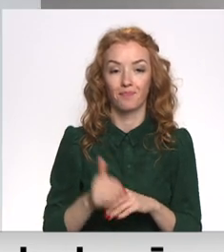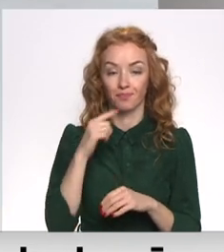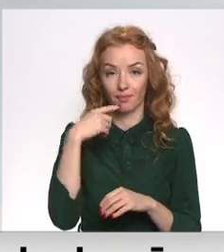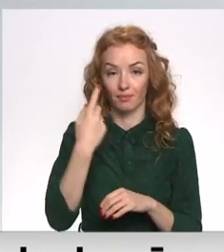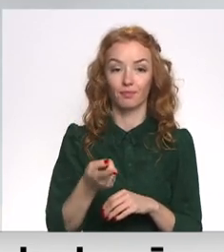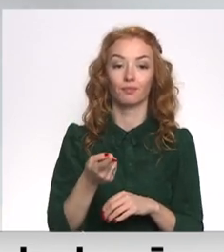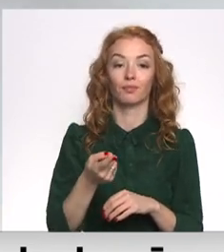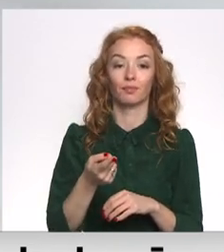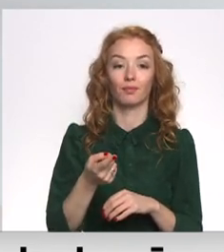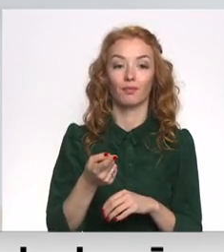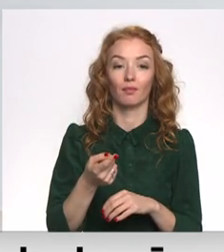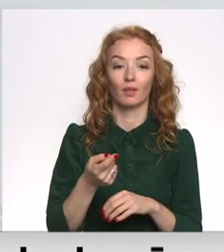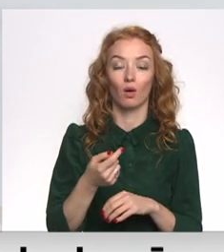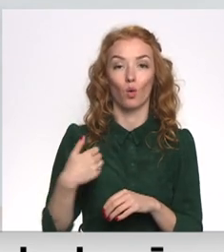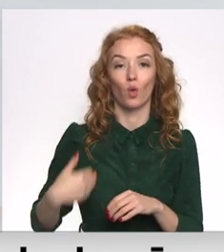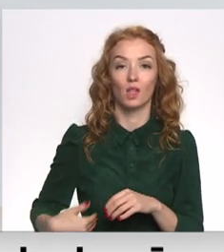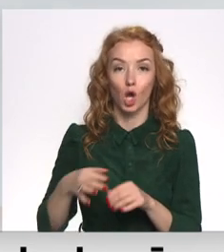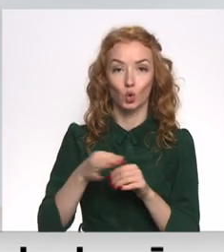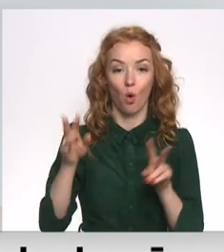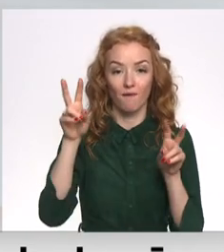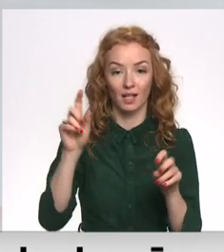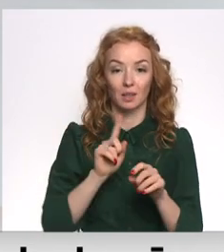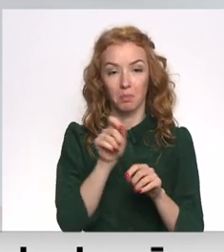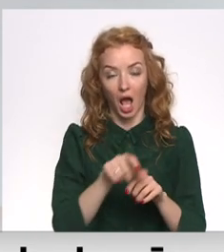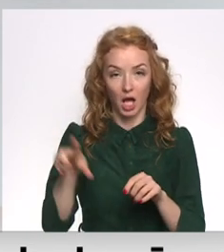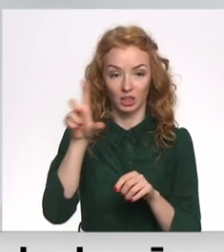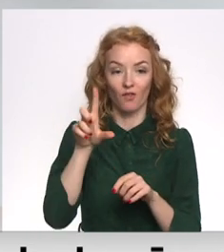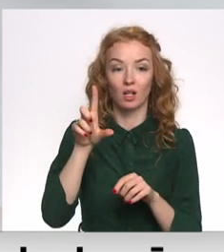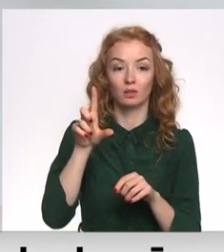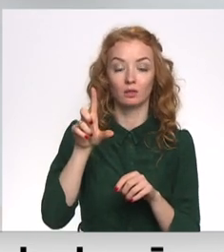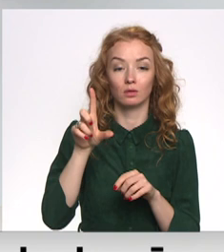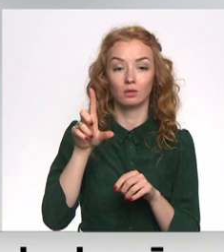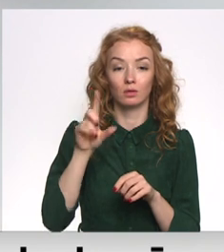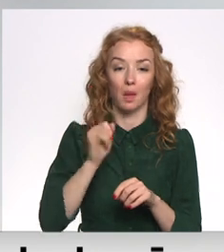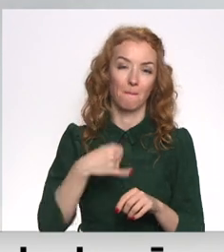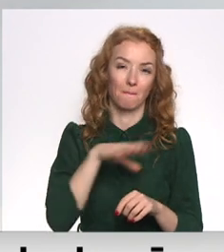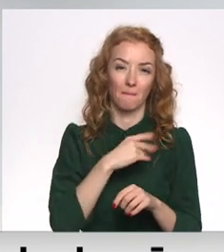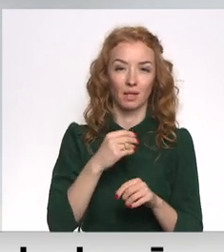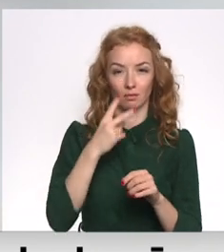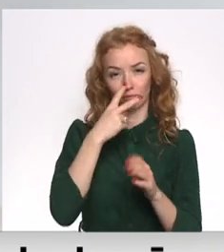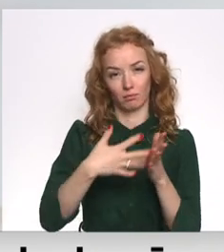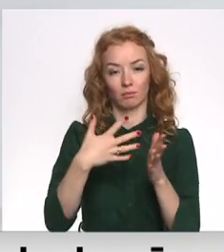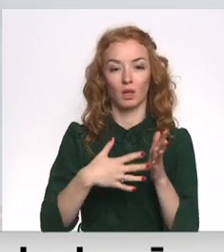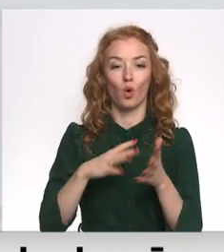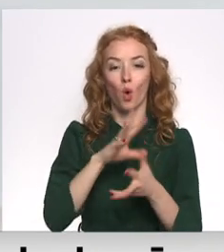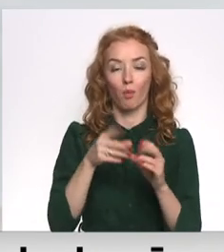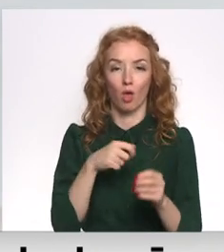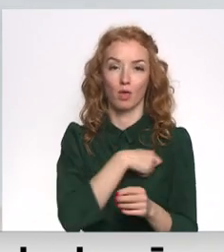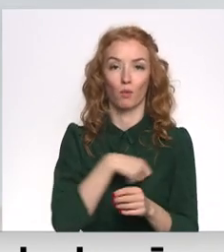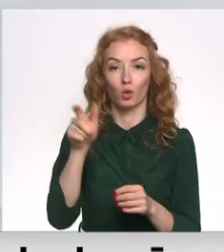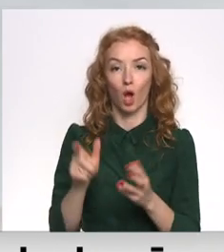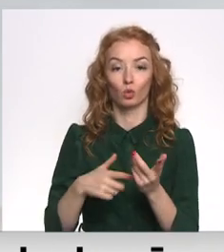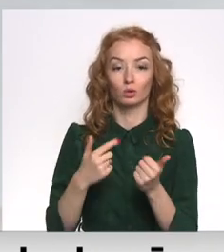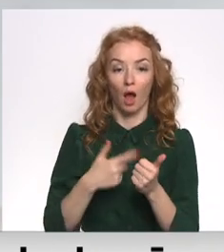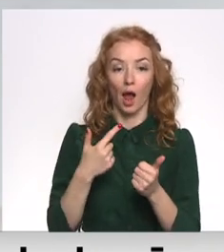kūdīgas novads ir pārstvarts, ja mēs skatāmies deputāt kopējo skaitu kūdīgas novads